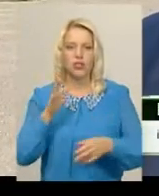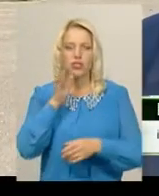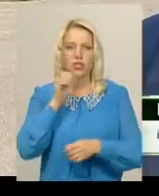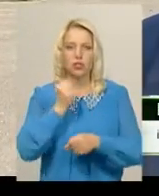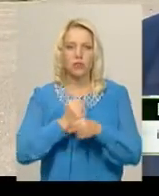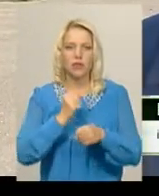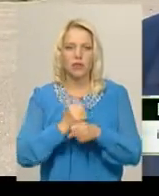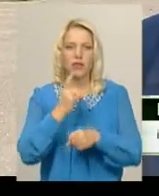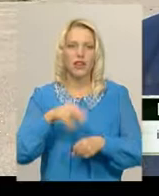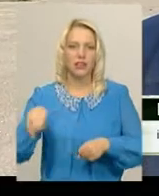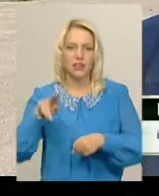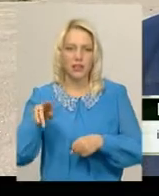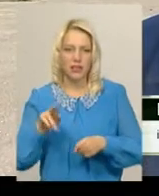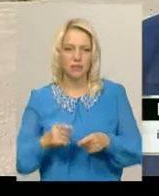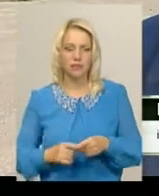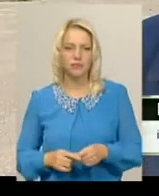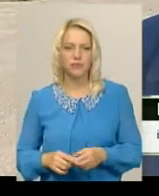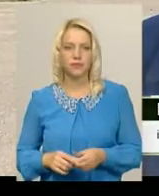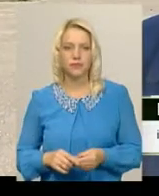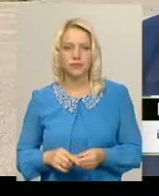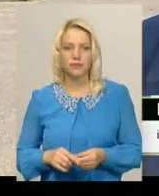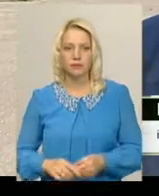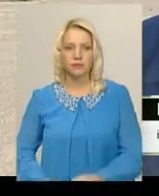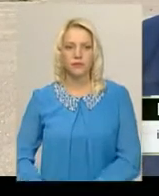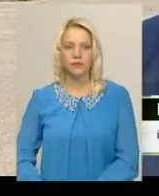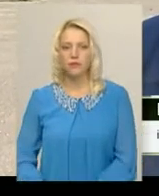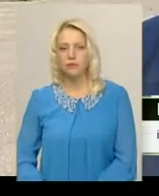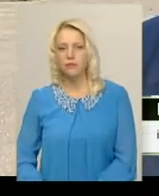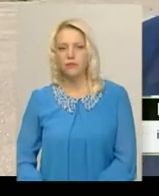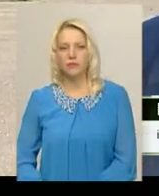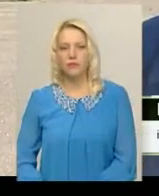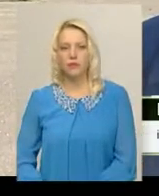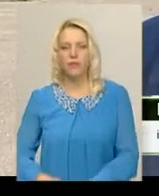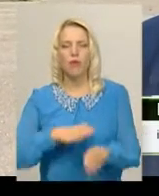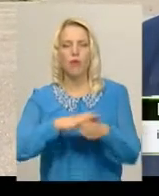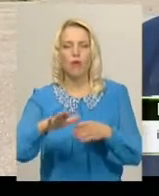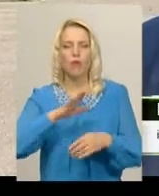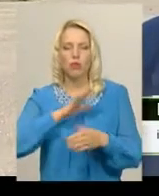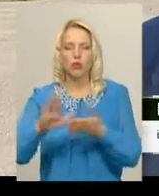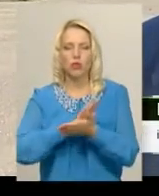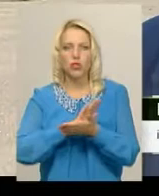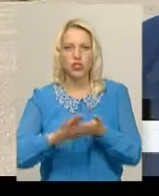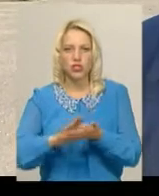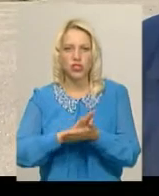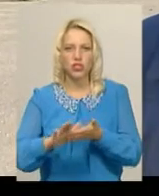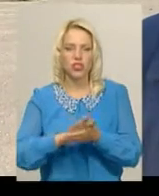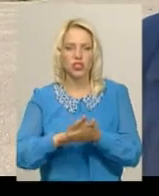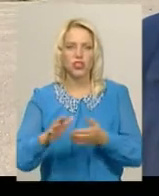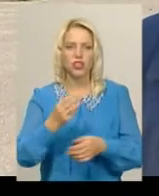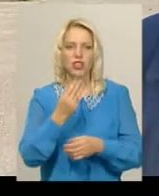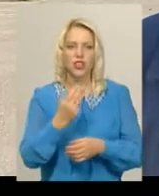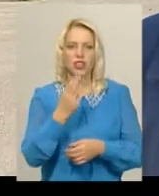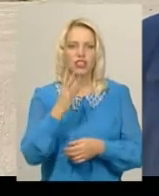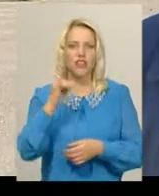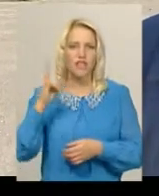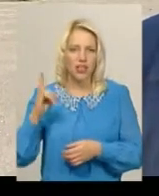РД, так звана рульова дорожка. Повністю були розчищені шви між монолітними блоками,